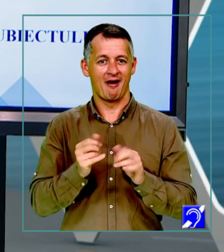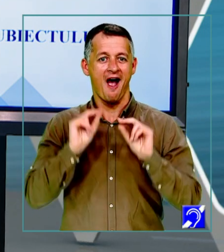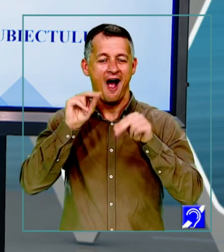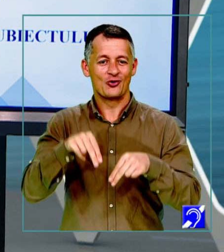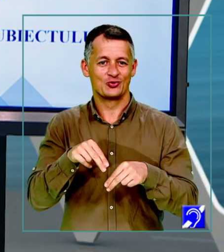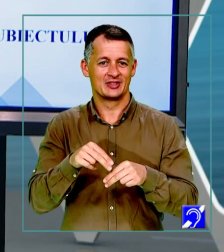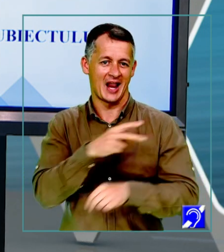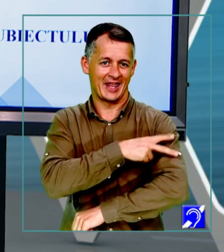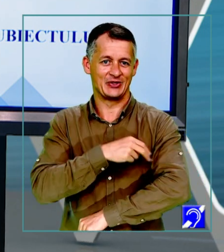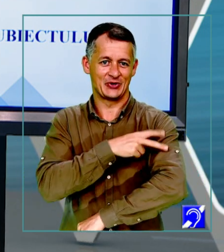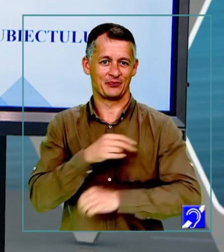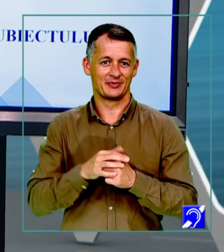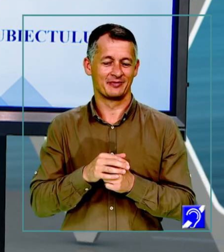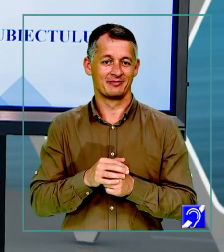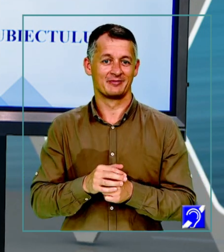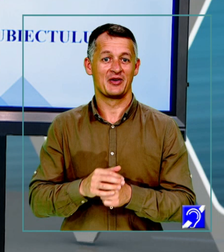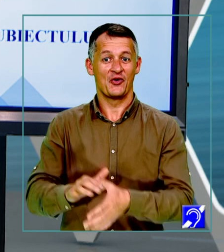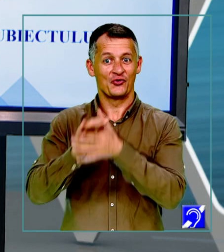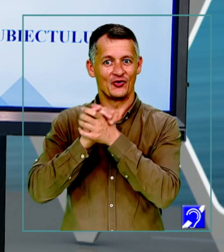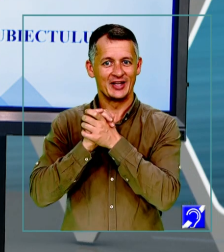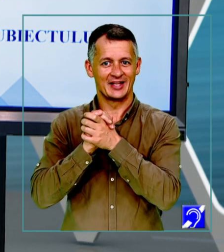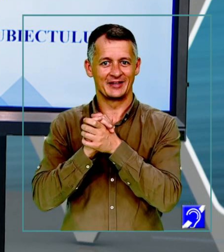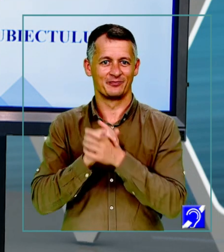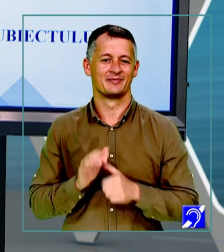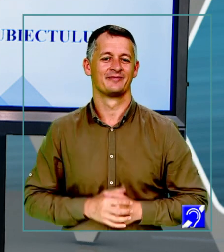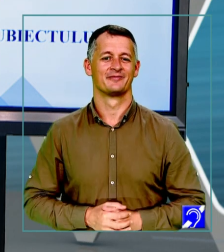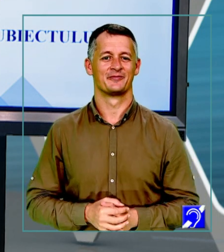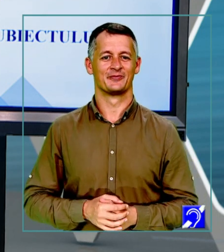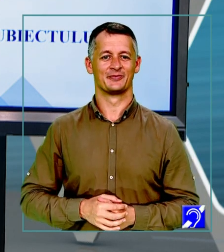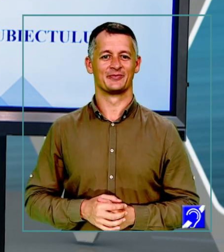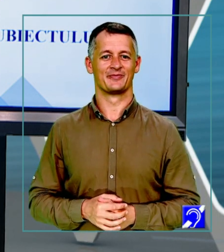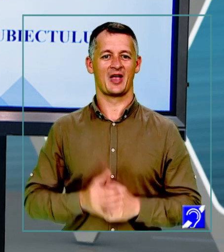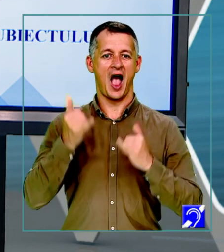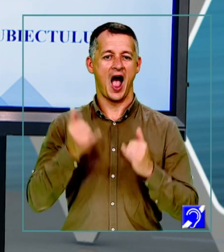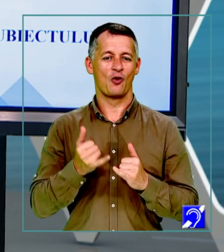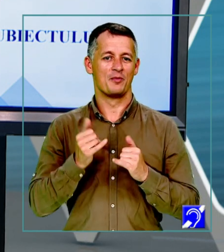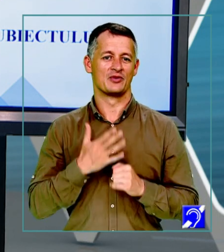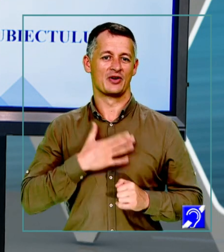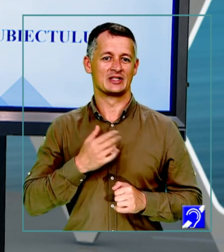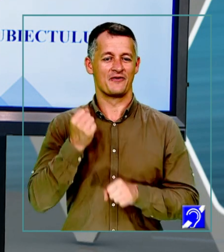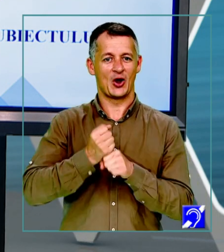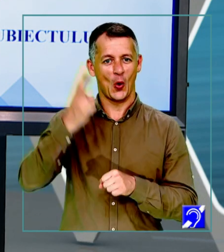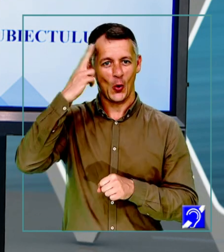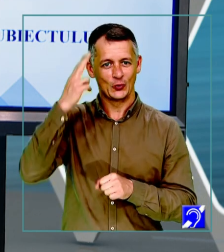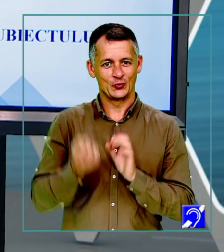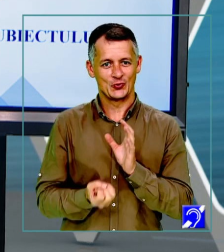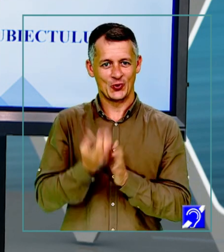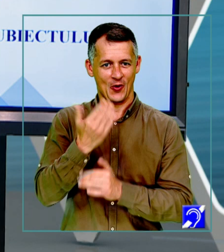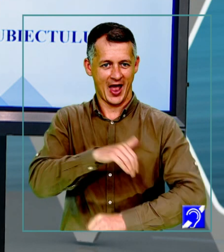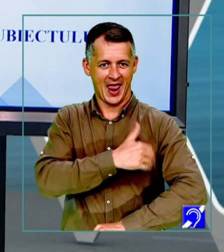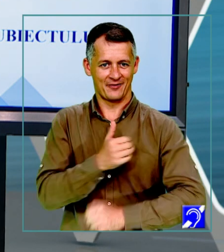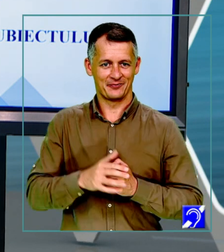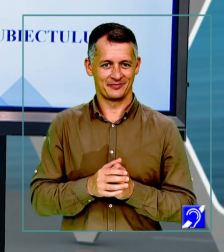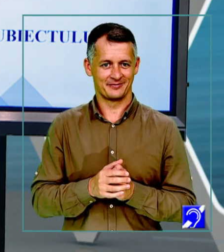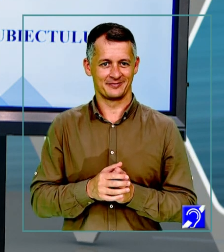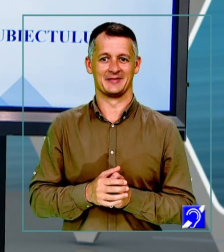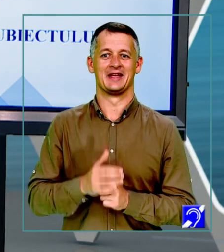Feliciteri, dragilor! Sper că eforturile voastre au dat roade. Acum aș vrea să fac cunoștință cu noi mei elevi. Dragi